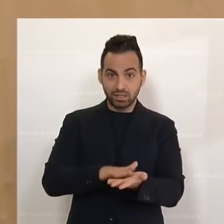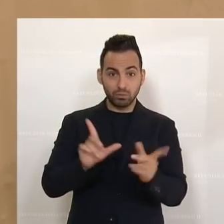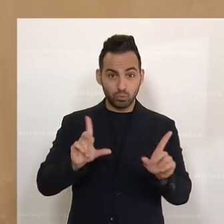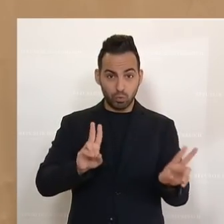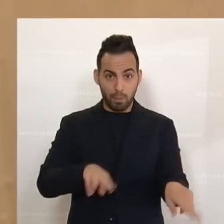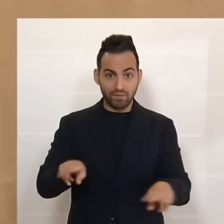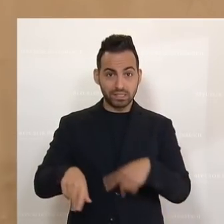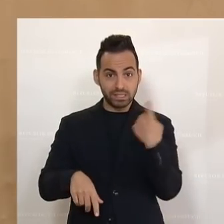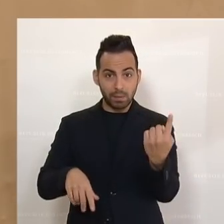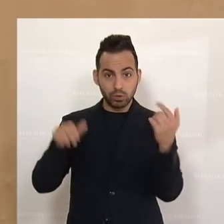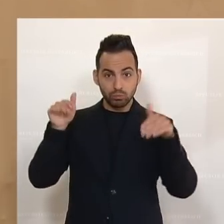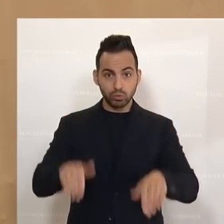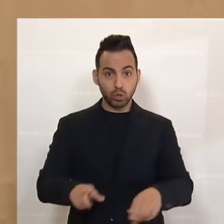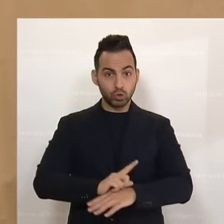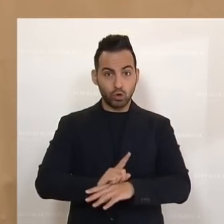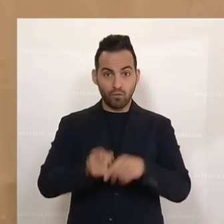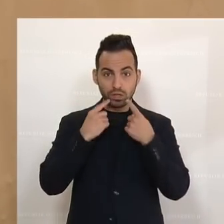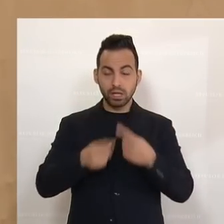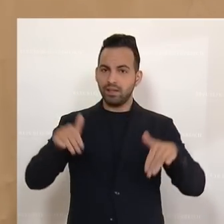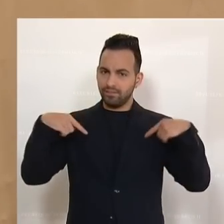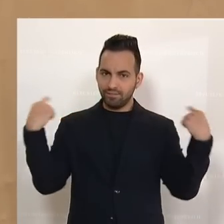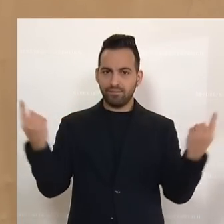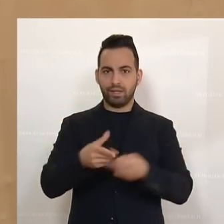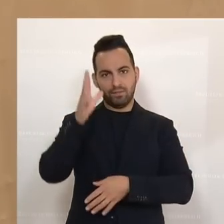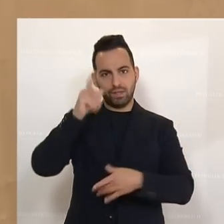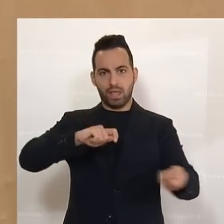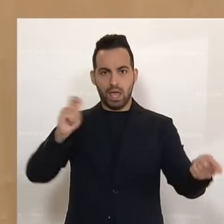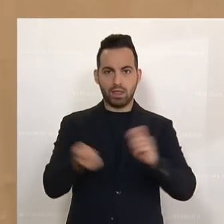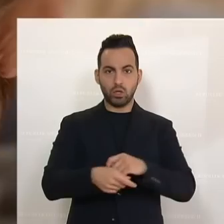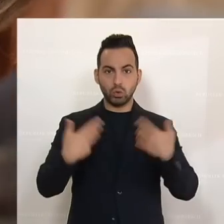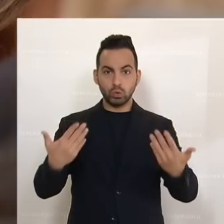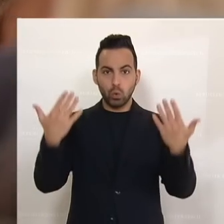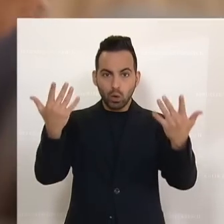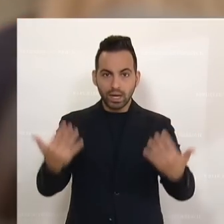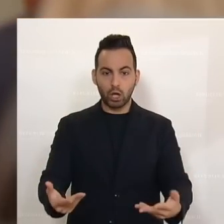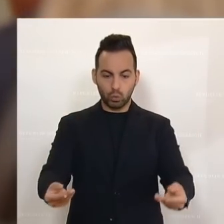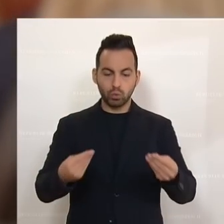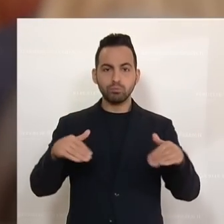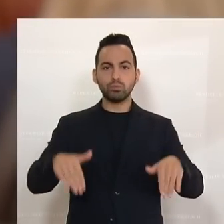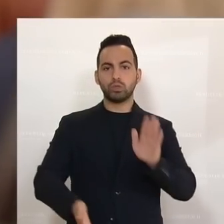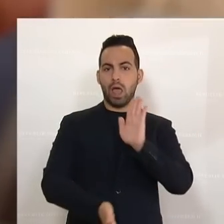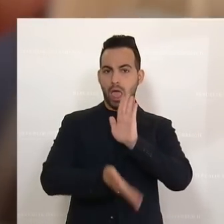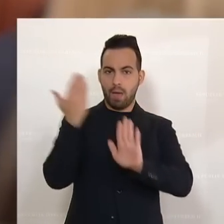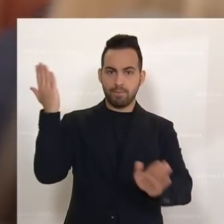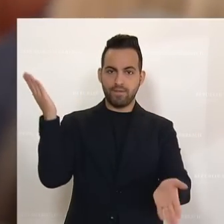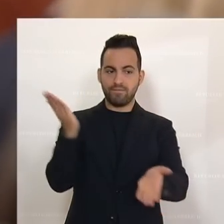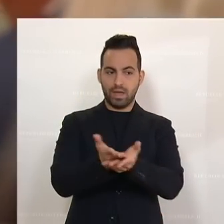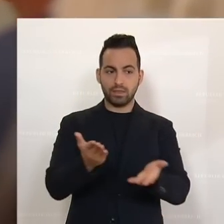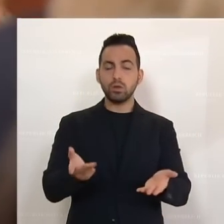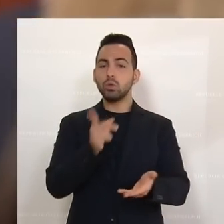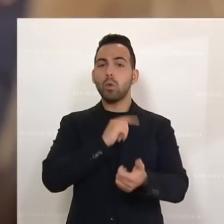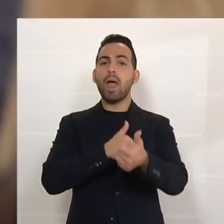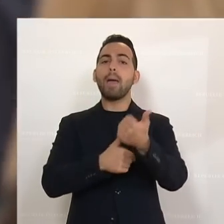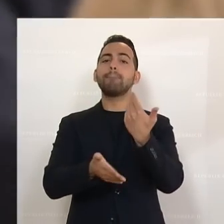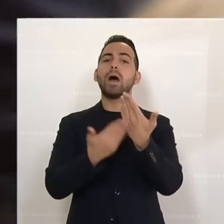sagen, da muss was geändert werden. Das darf nicht sein. Diese Vorschreibungen gehören eingestampft. Nur ein